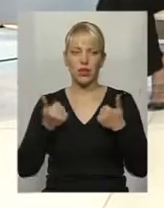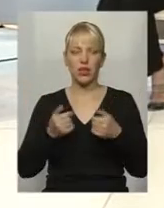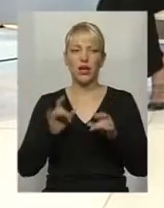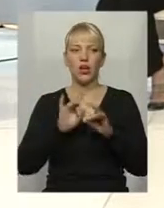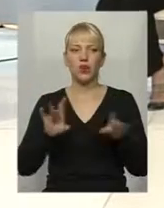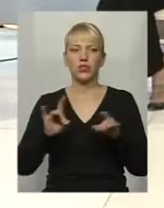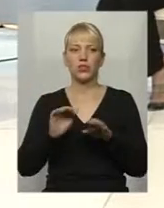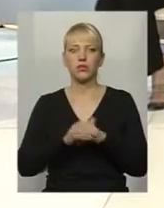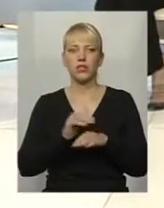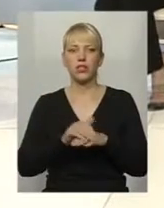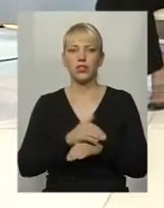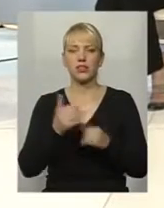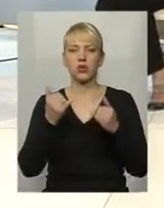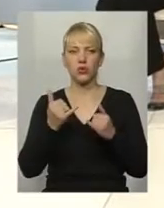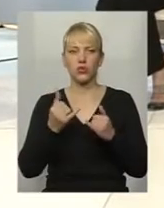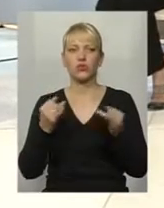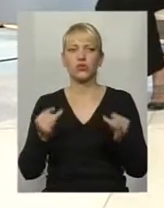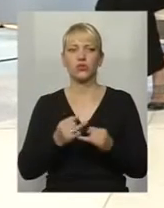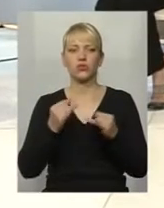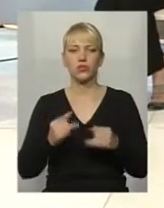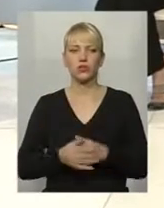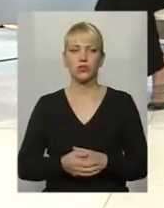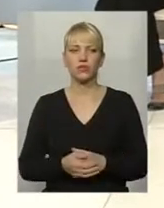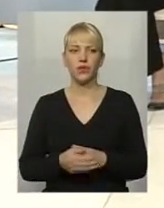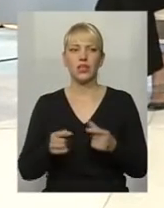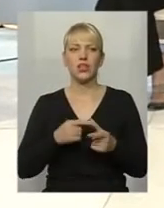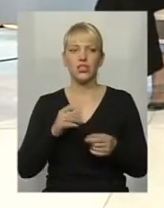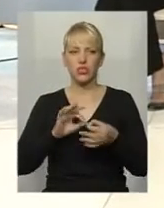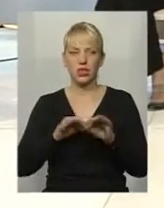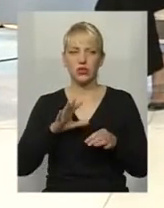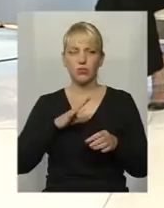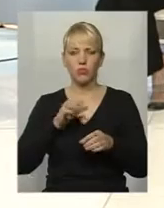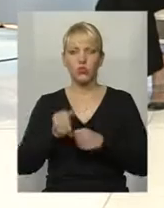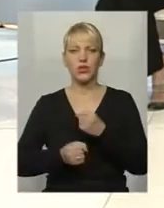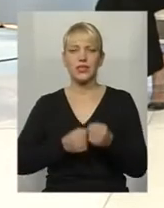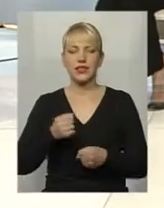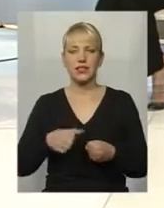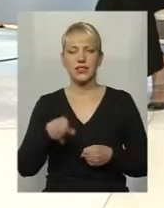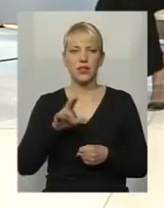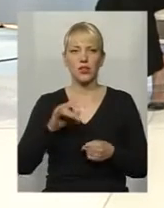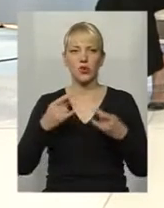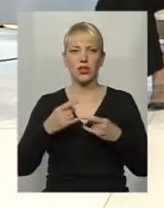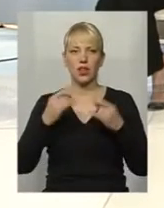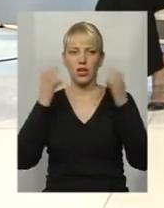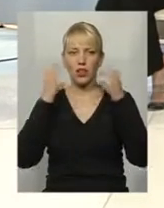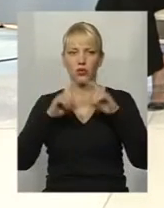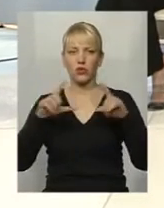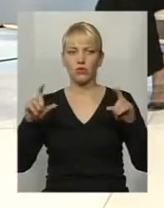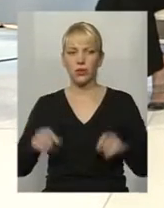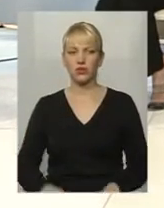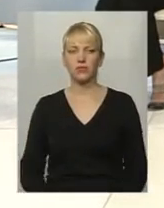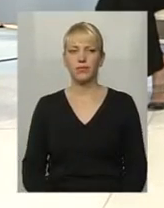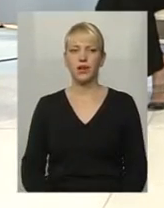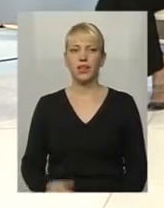Пане, розкажіть, будь ласка, свою сьогоднішню історію. Чи складно було дістатися до телеранію компанії «Поділя Центру»?